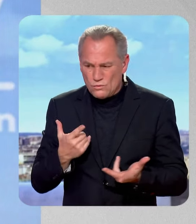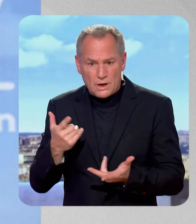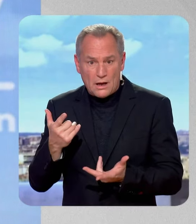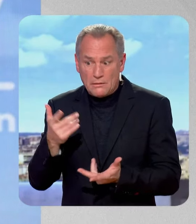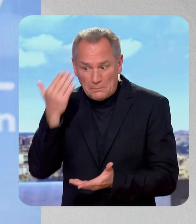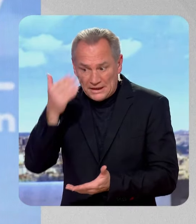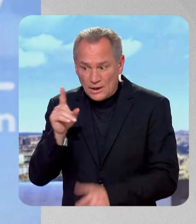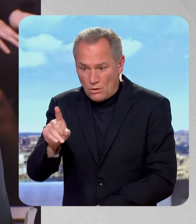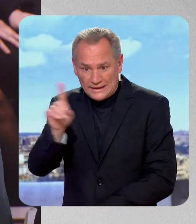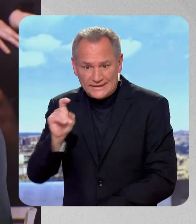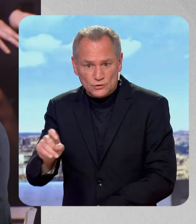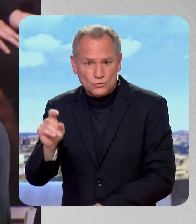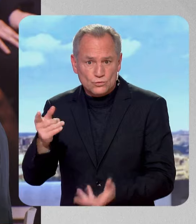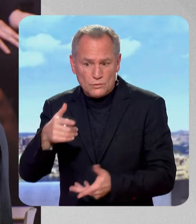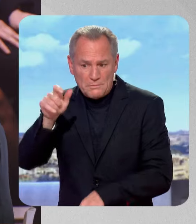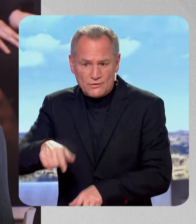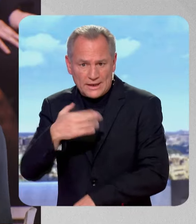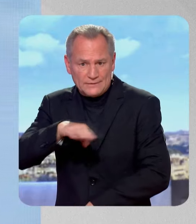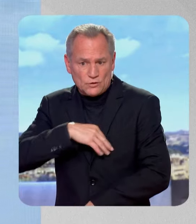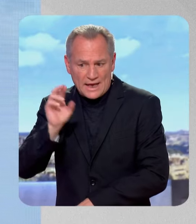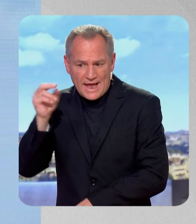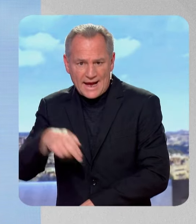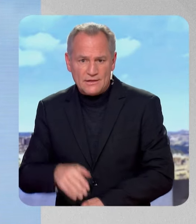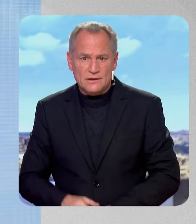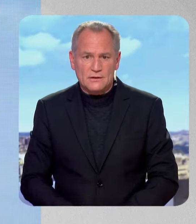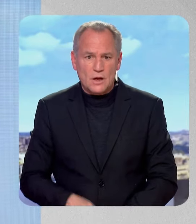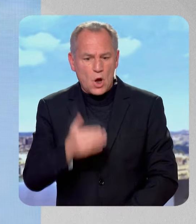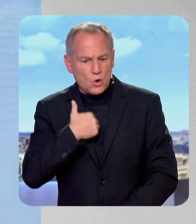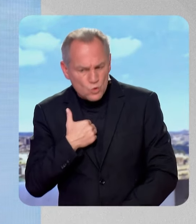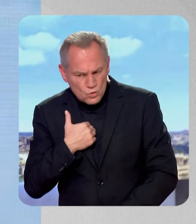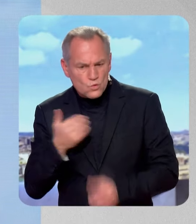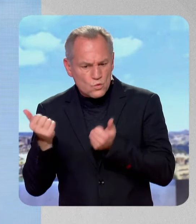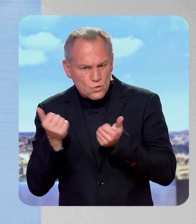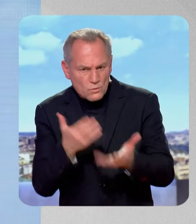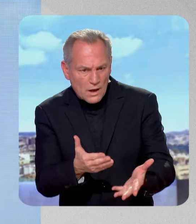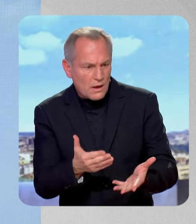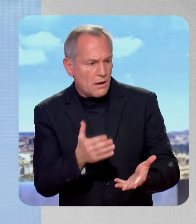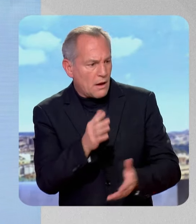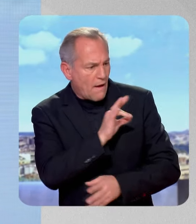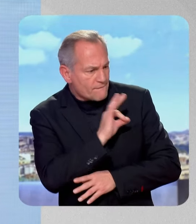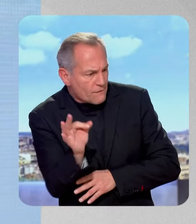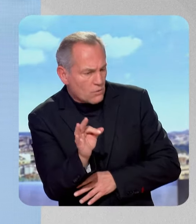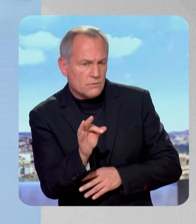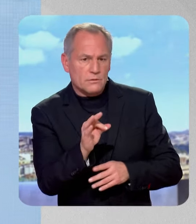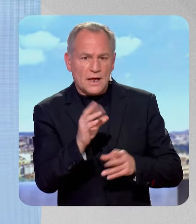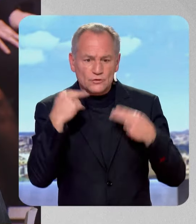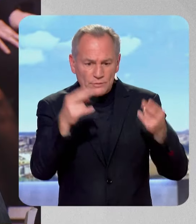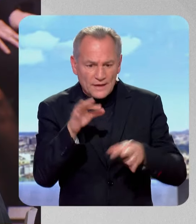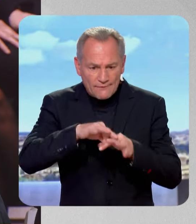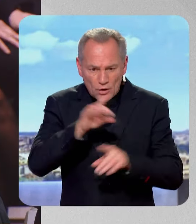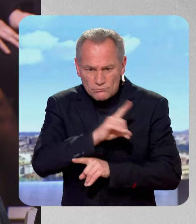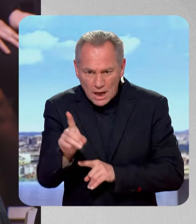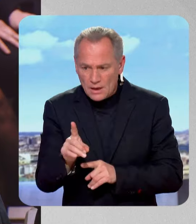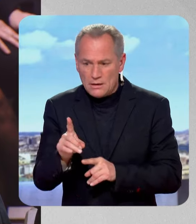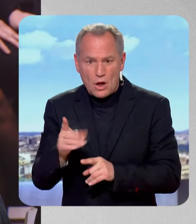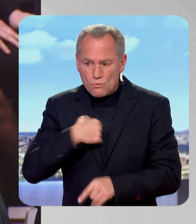aussi, on les interroge aussi. – ils disent, nous on assume, nous on assume, on propose des choses, et les filles ne votent pas avec nous, mais nous on vote avec eux. – Voilà, exactement. Nous on ne pas